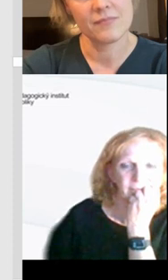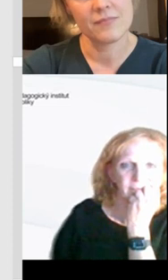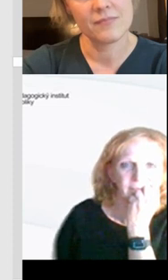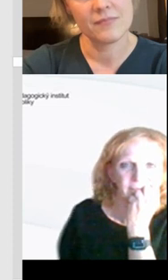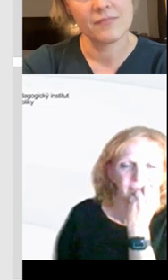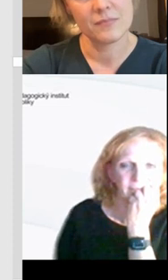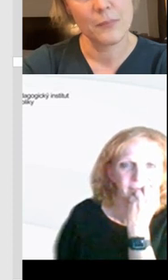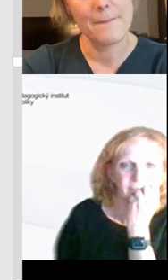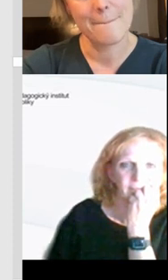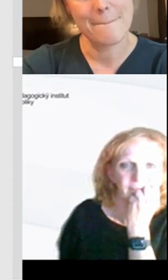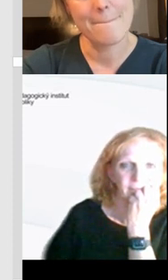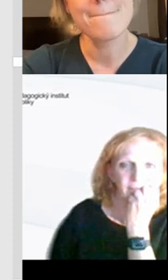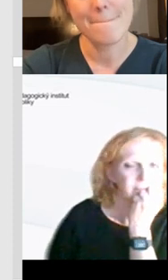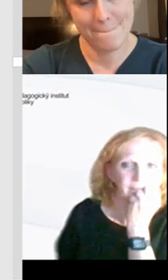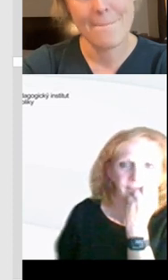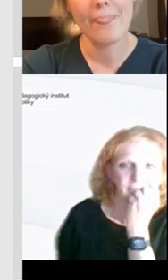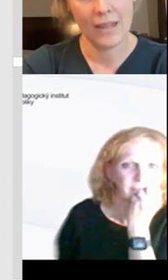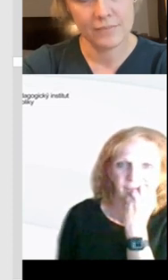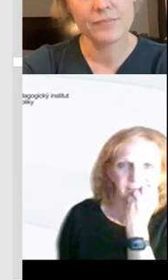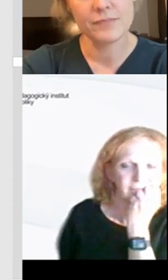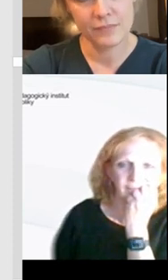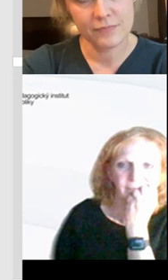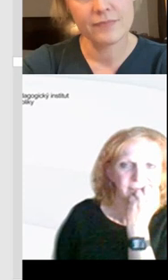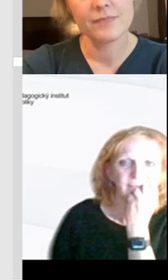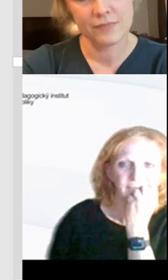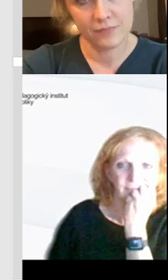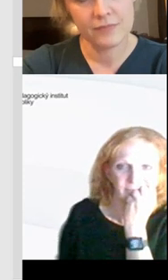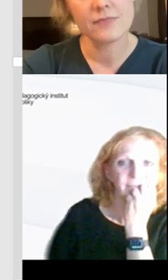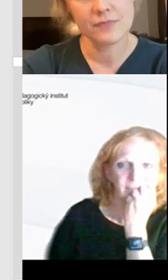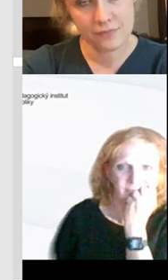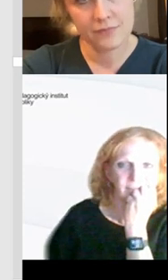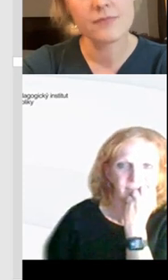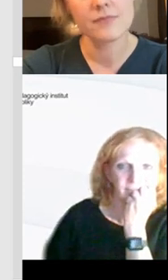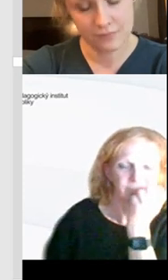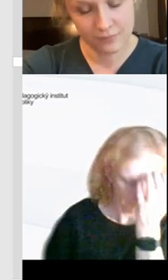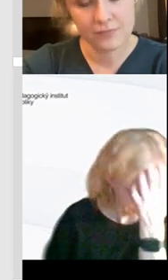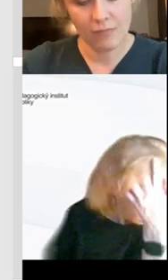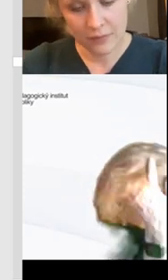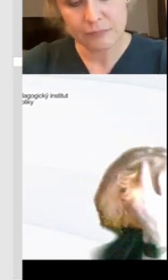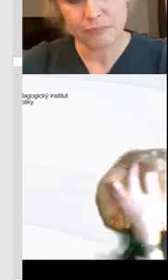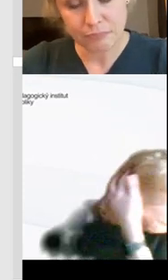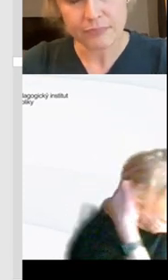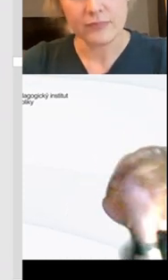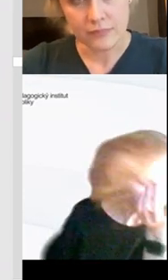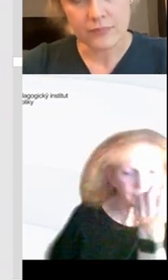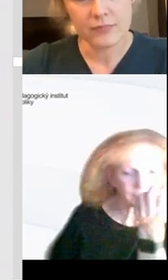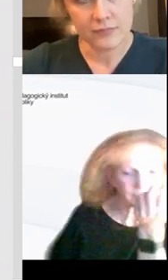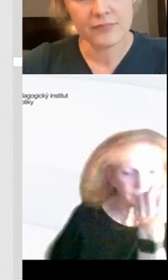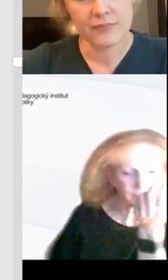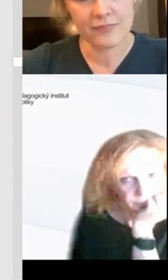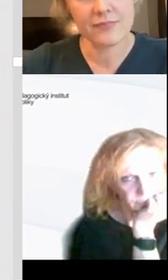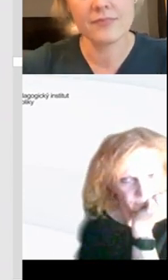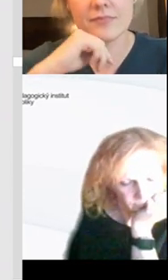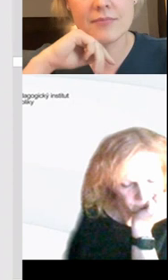témaťáku. Témaťáky nejsou povinný, ale u nás ve škole taky máme zavedeny. To je taková pomocná berlička a je to úplně perfektní. Kdokoliv